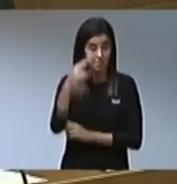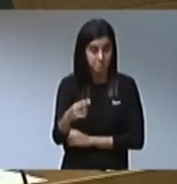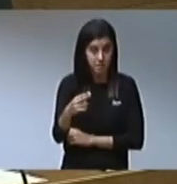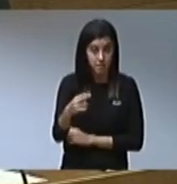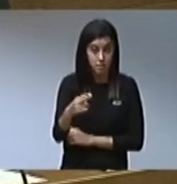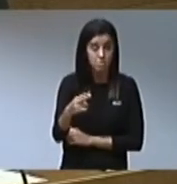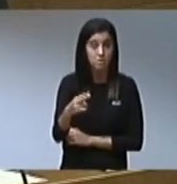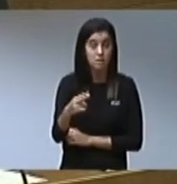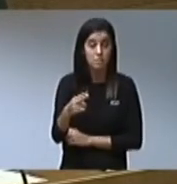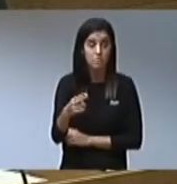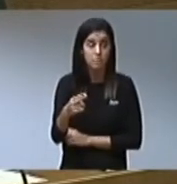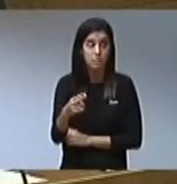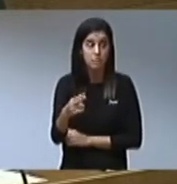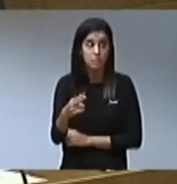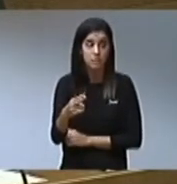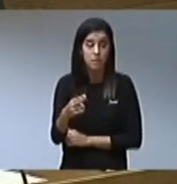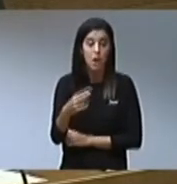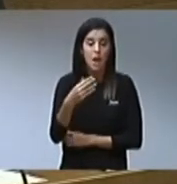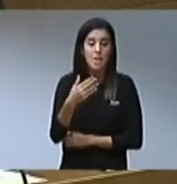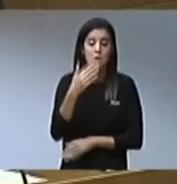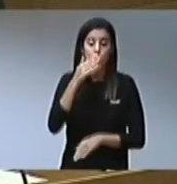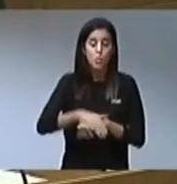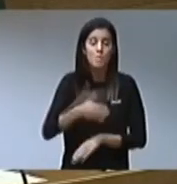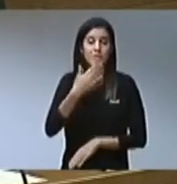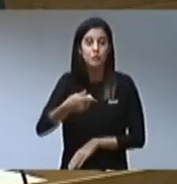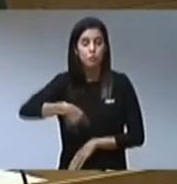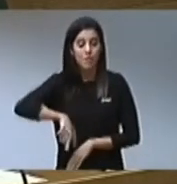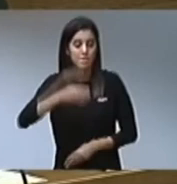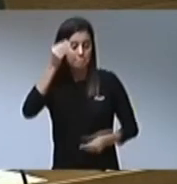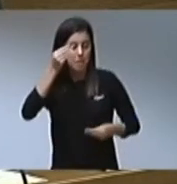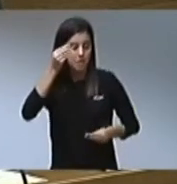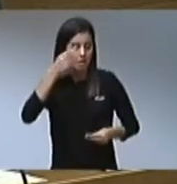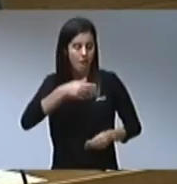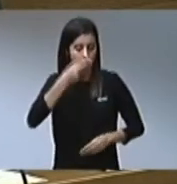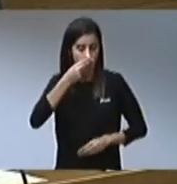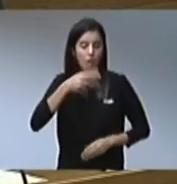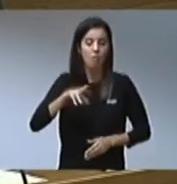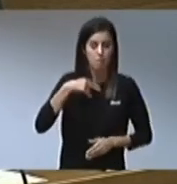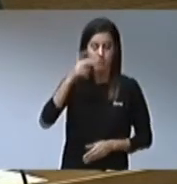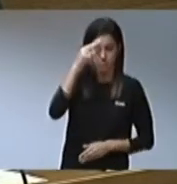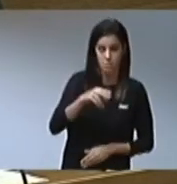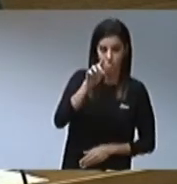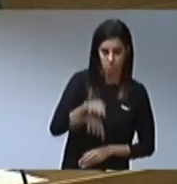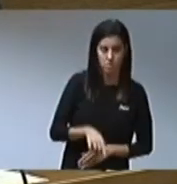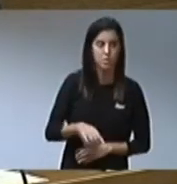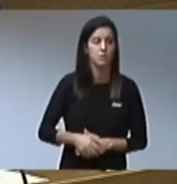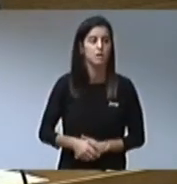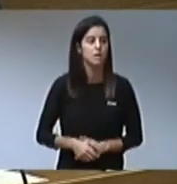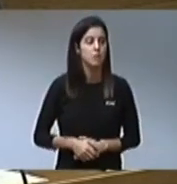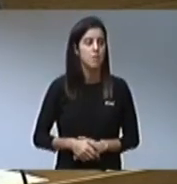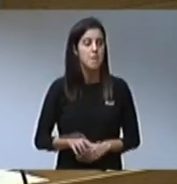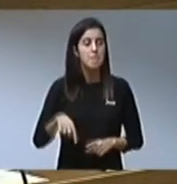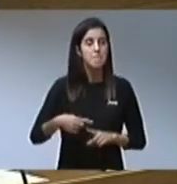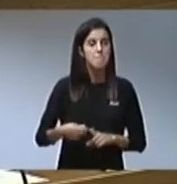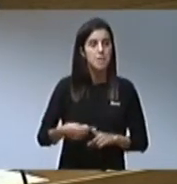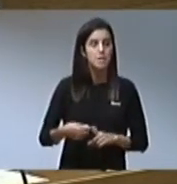ells creuen que van aconseguir un benefici propi. Al mateix temps, tinden d'illegitim el president per haver-hi sigut d'una moció de